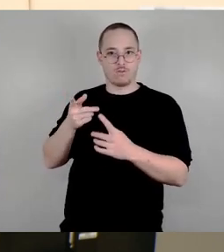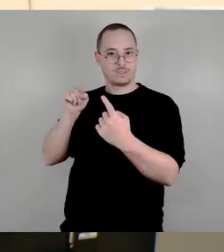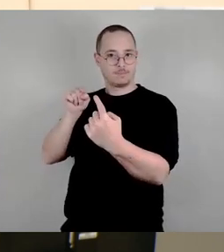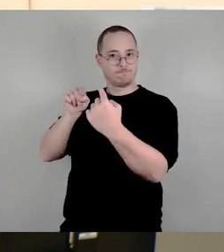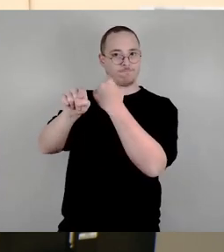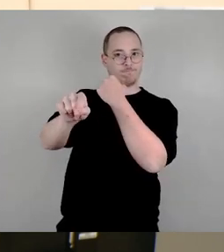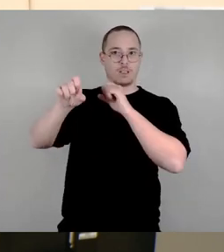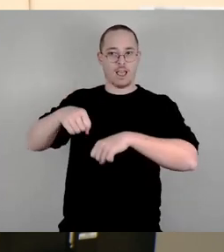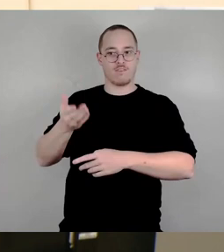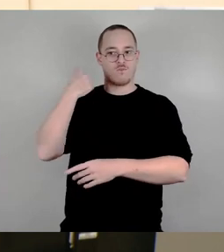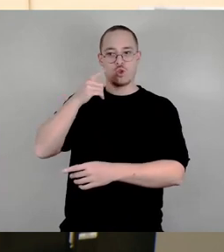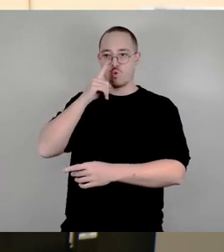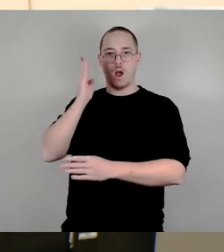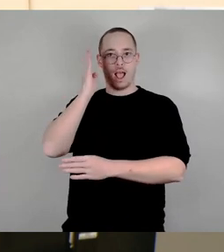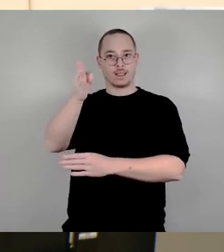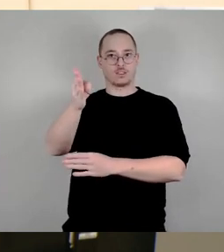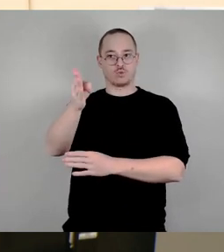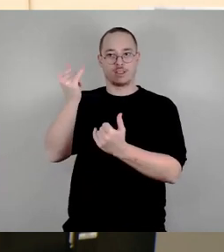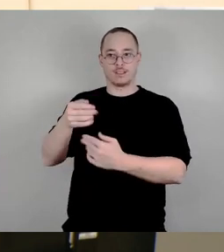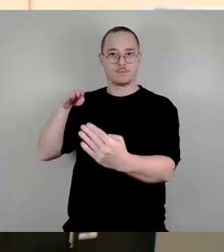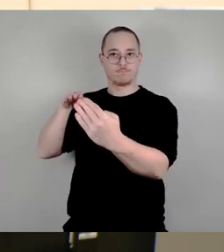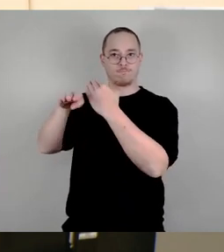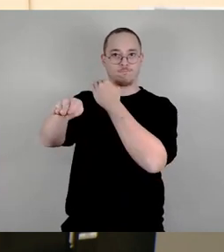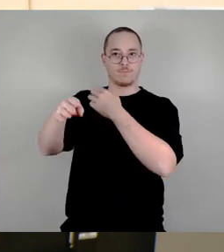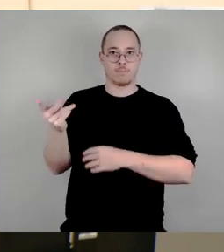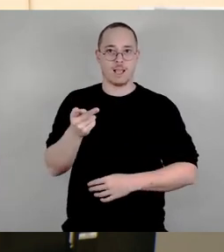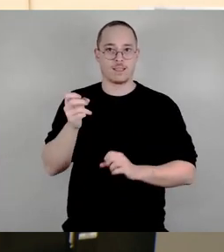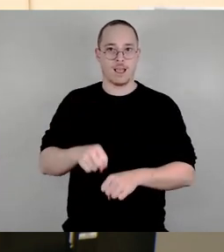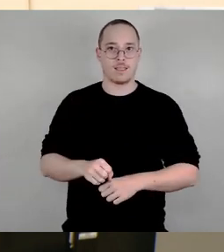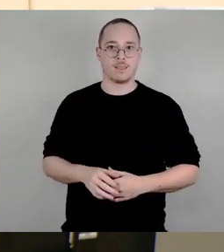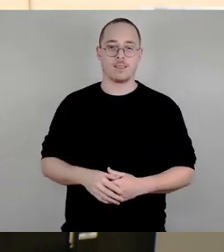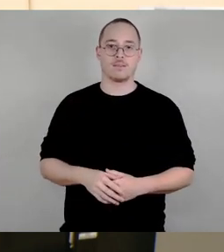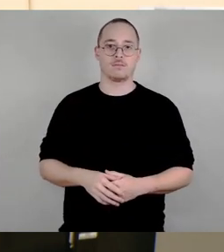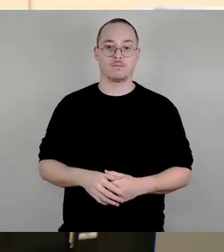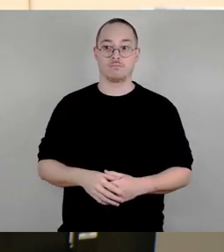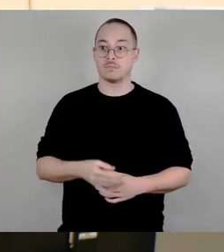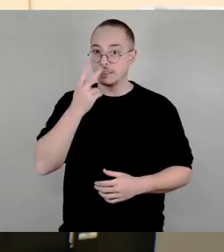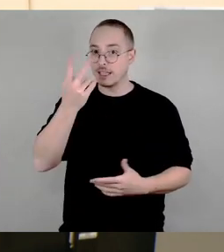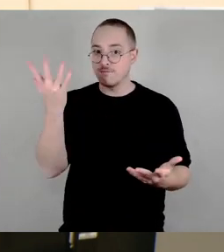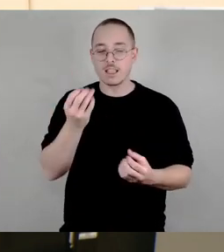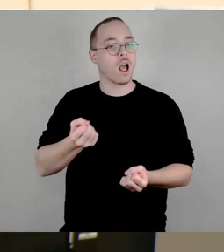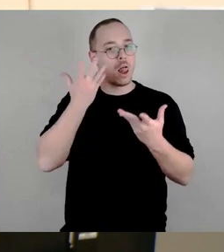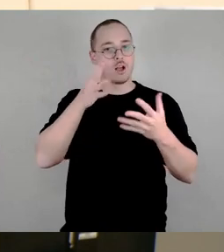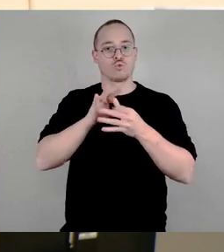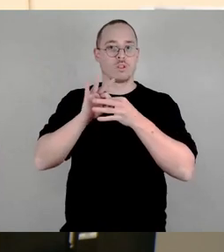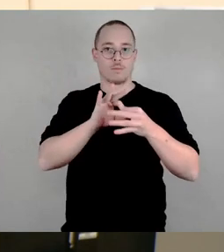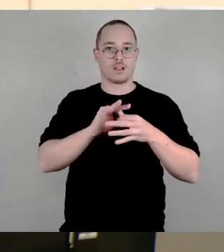hier ganz klar einen Zusammenhang, denn viele der Unfälle passieren eben da am Schillerplatz.